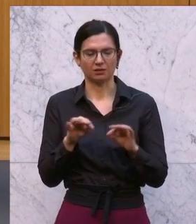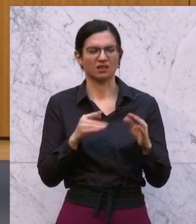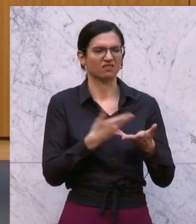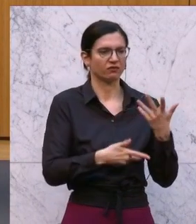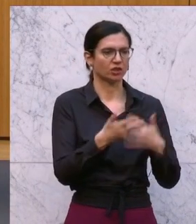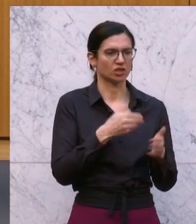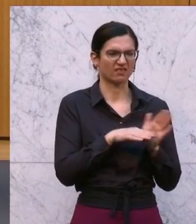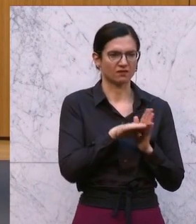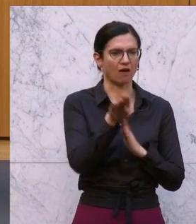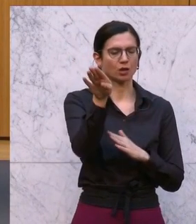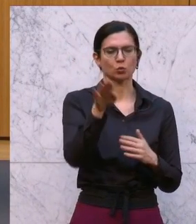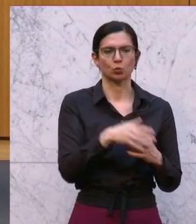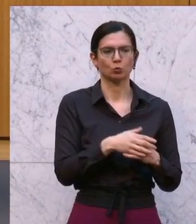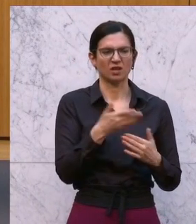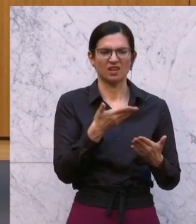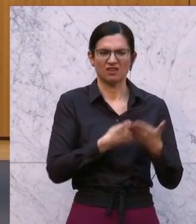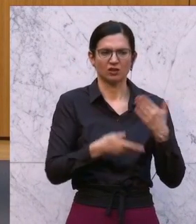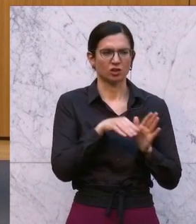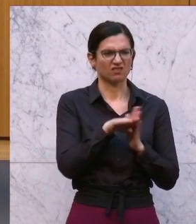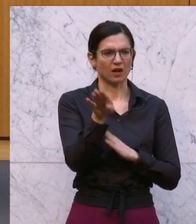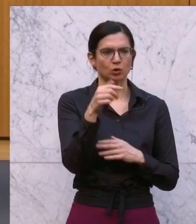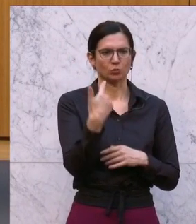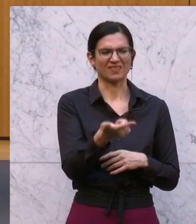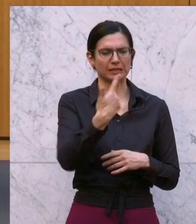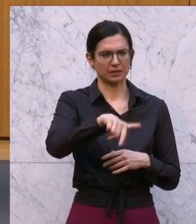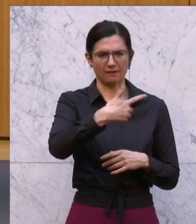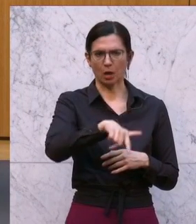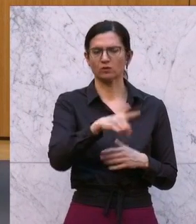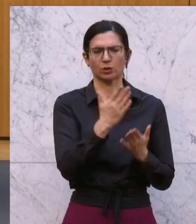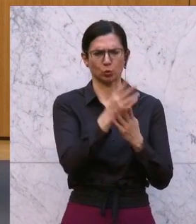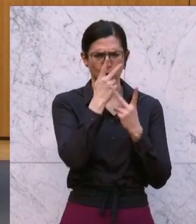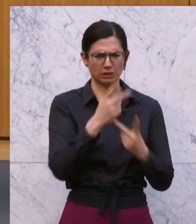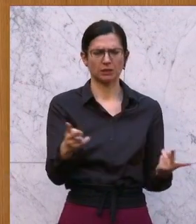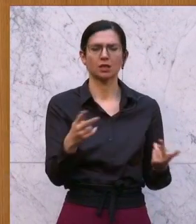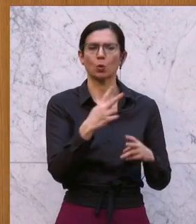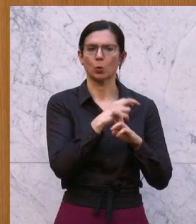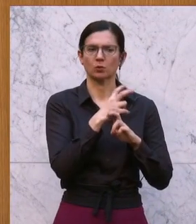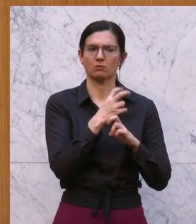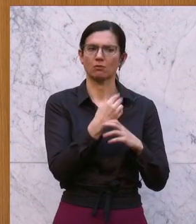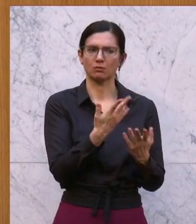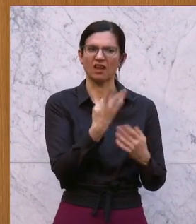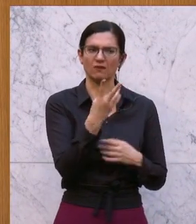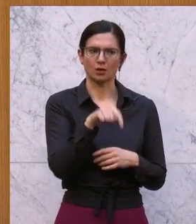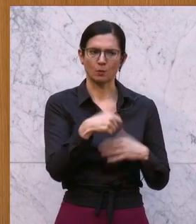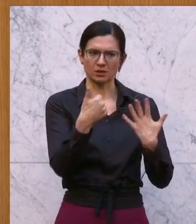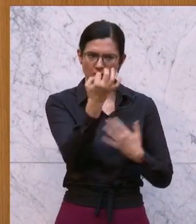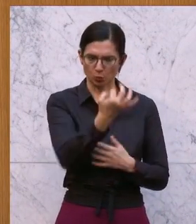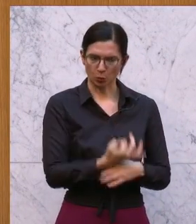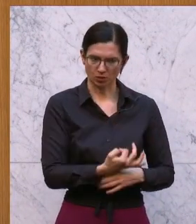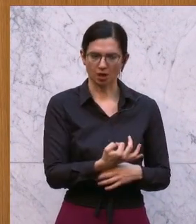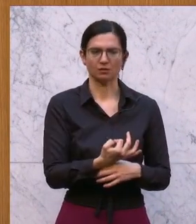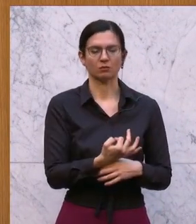man braucht es sich noch anschauen beim Wirtschaftswachstum im Jahr 2022, Österreich bei einem Wirtschaftswachstum von 4,6 Prozent,